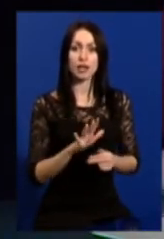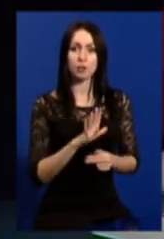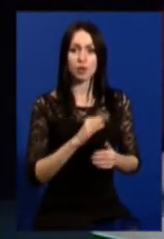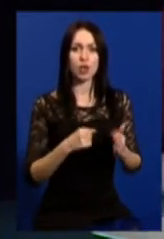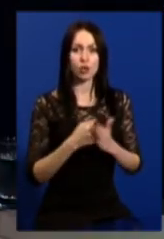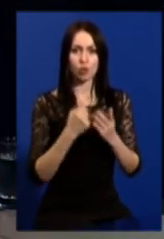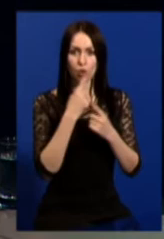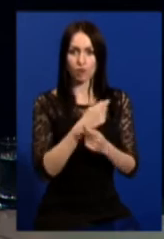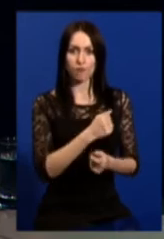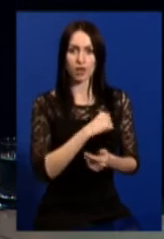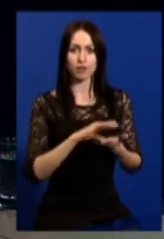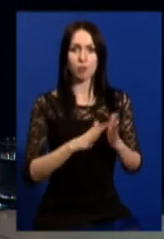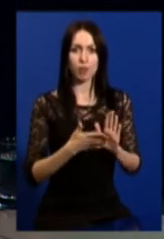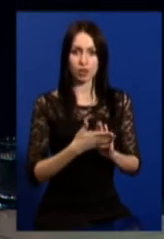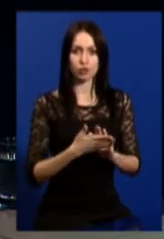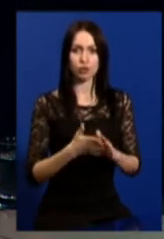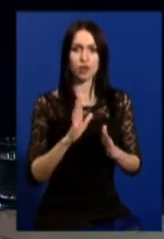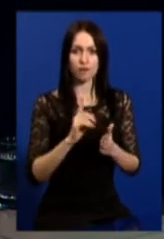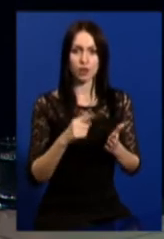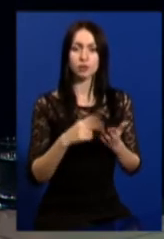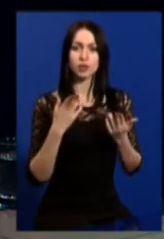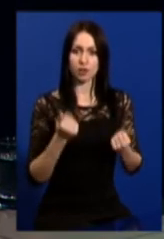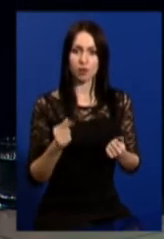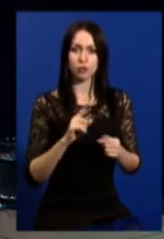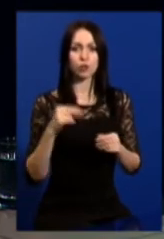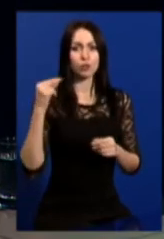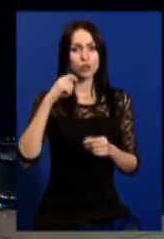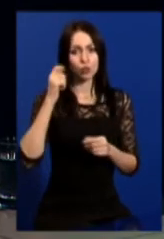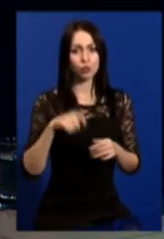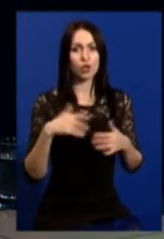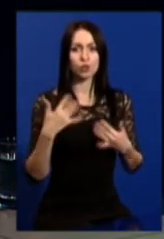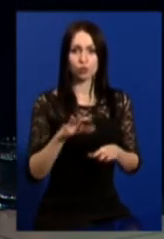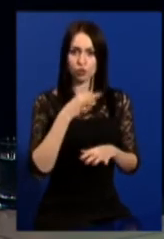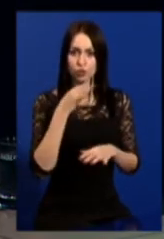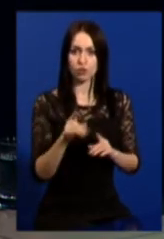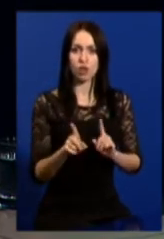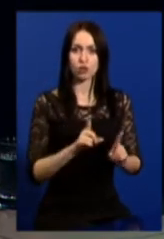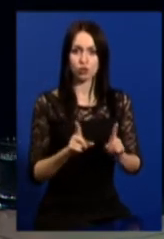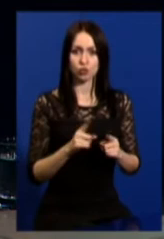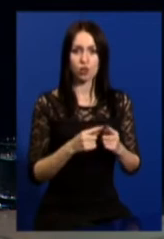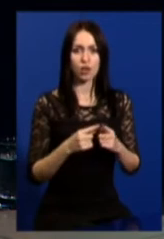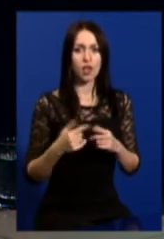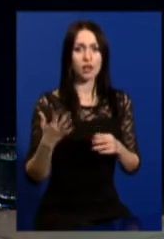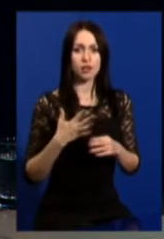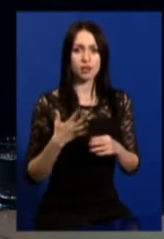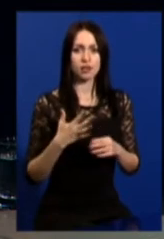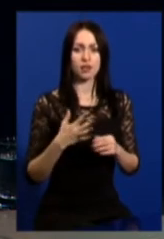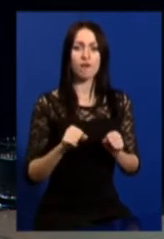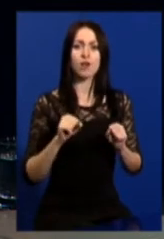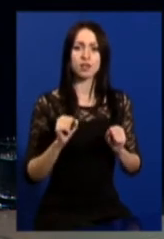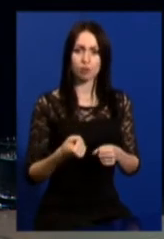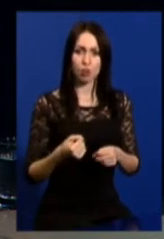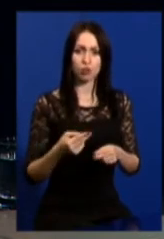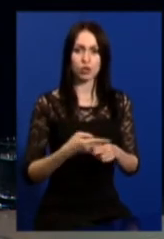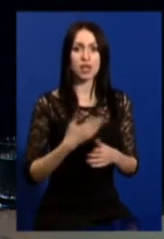до оголошення воєнного стану у питанні признавання. Президент України вже сказав, що певні обмеження можливі,